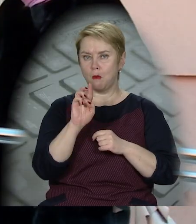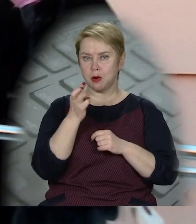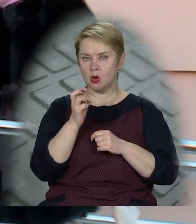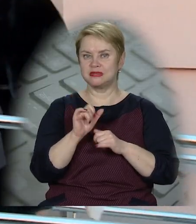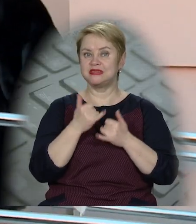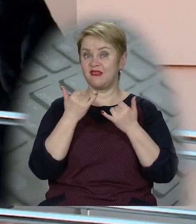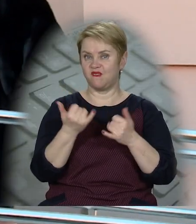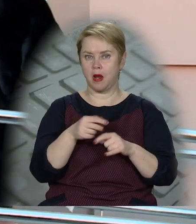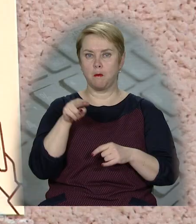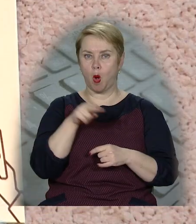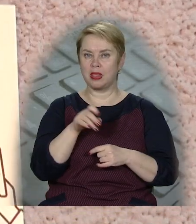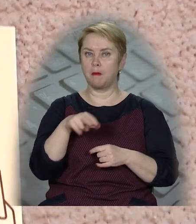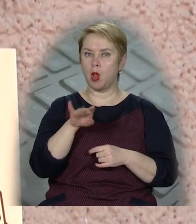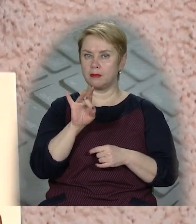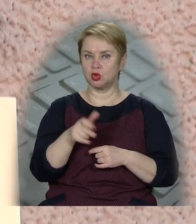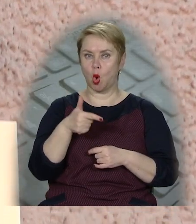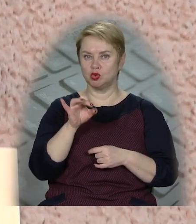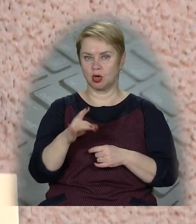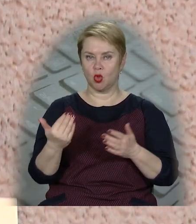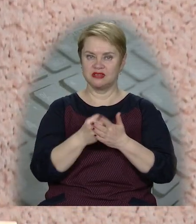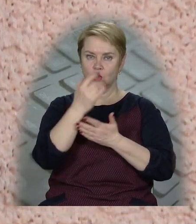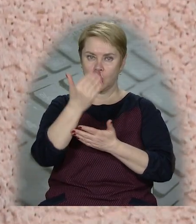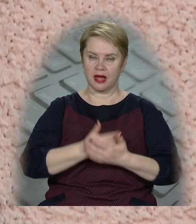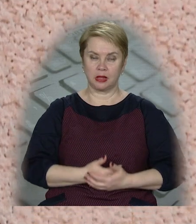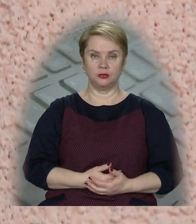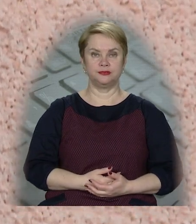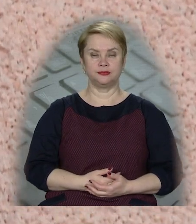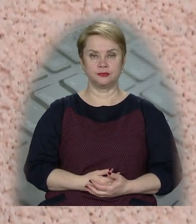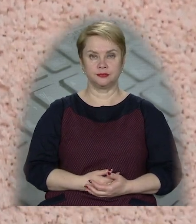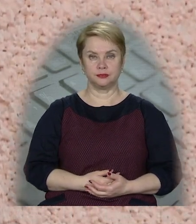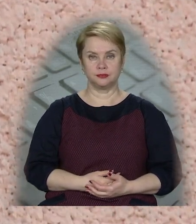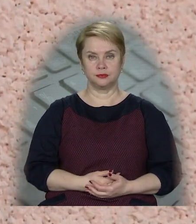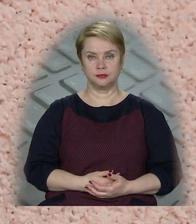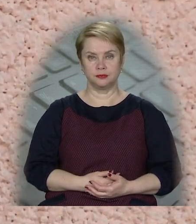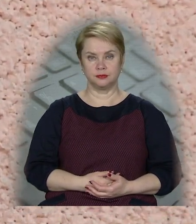бронзових символів. Поліна Паламарчук, Сергій Гончар – Новини 11 каналу.